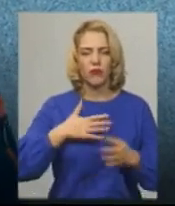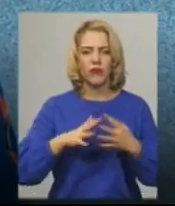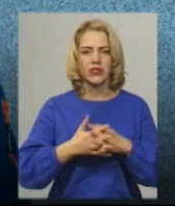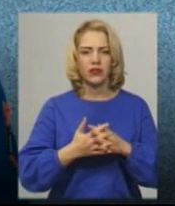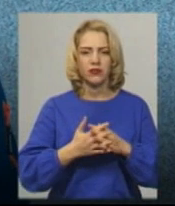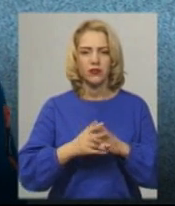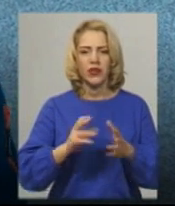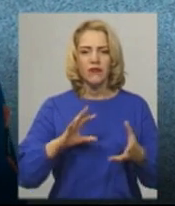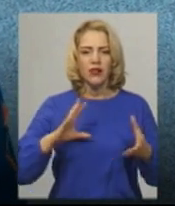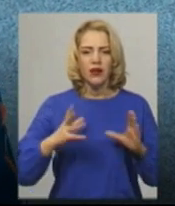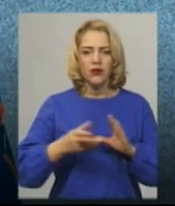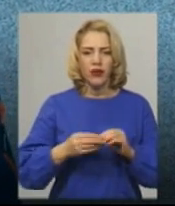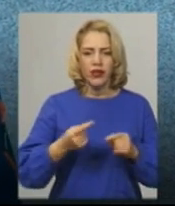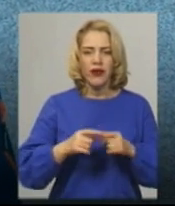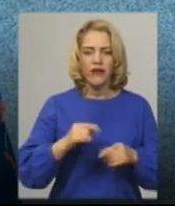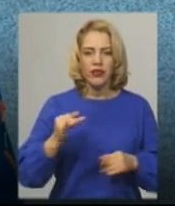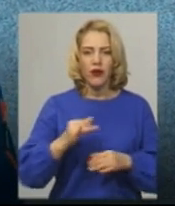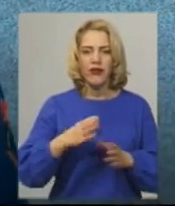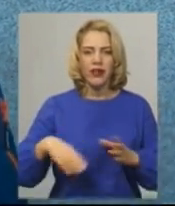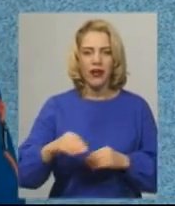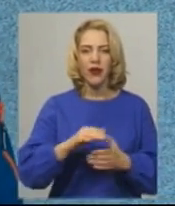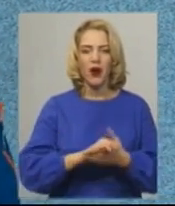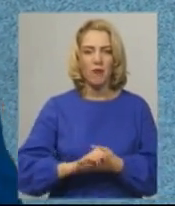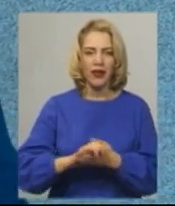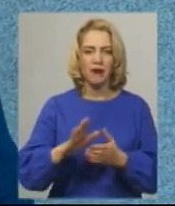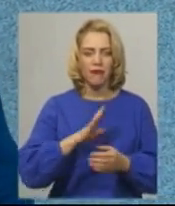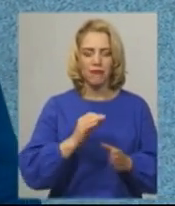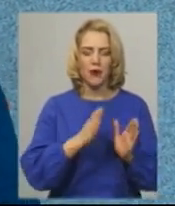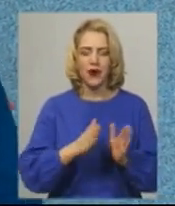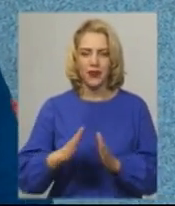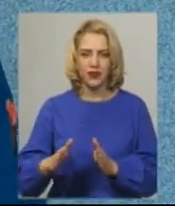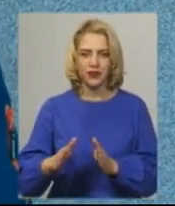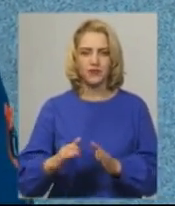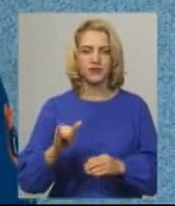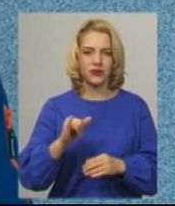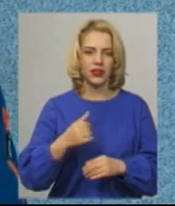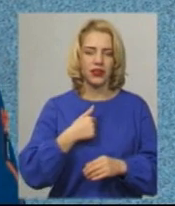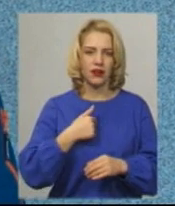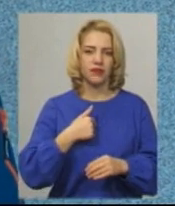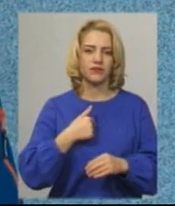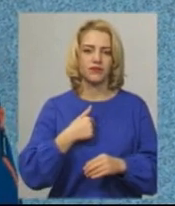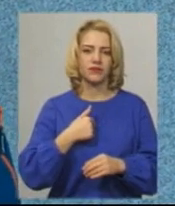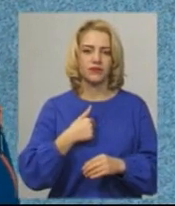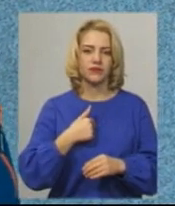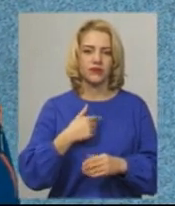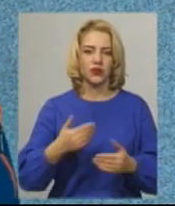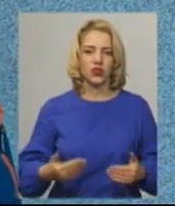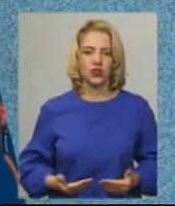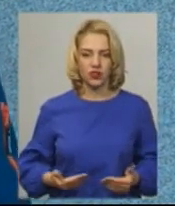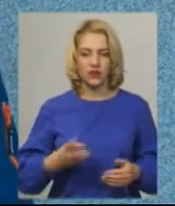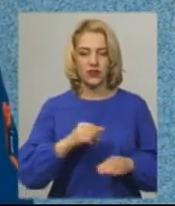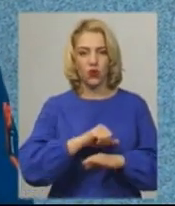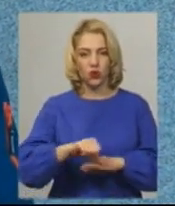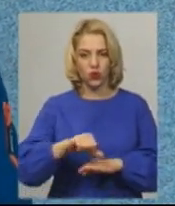на території всієї громади був правопорядок. Я певний час пожив за